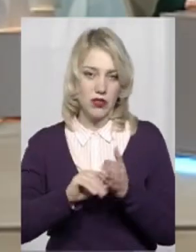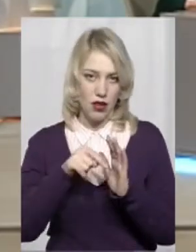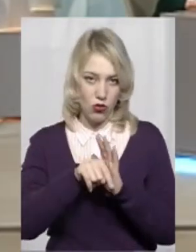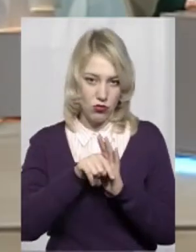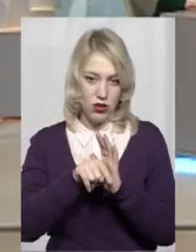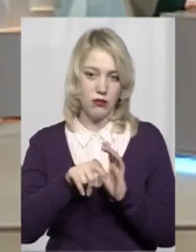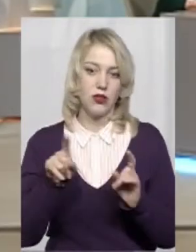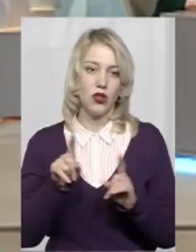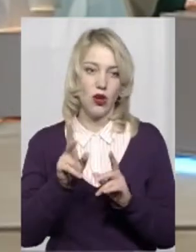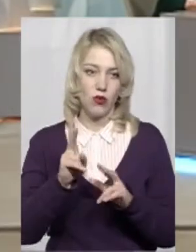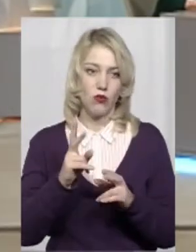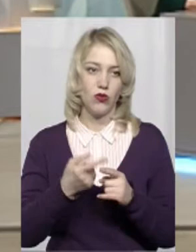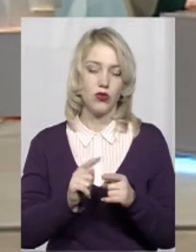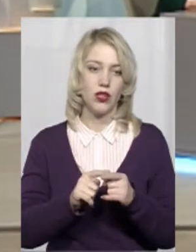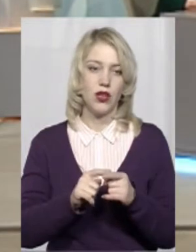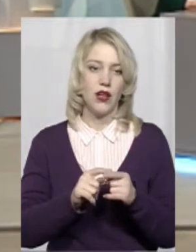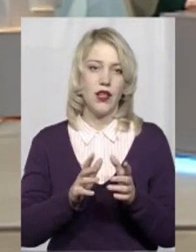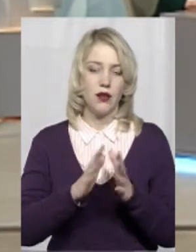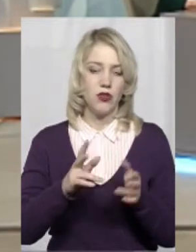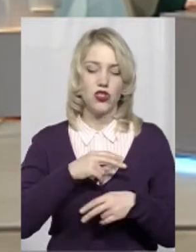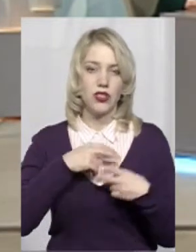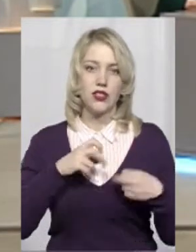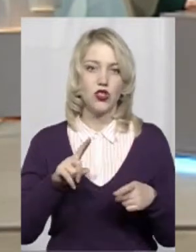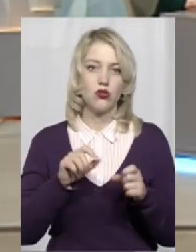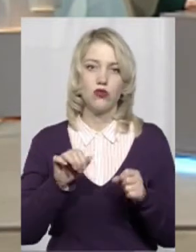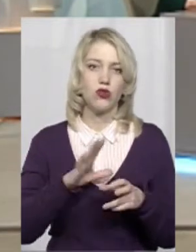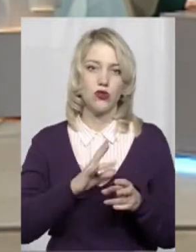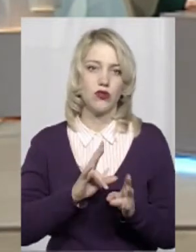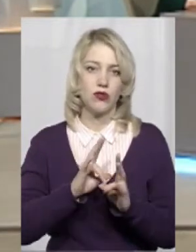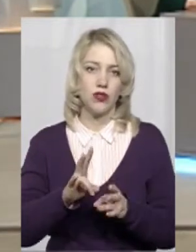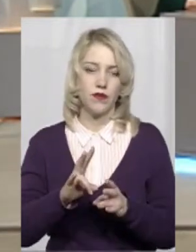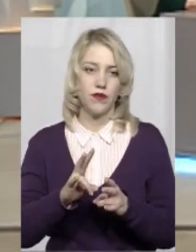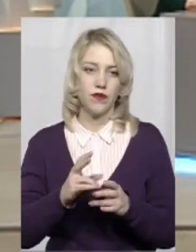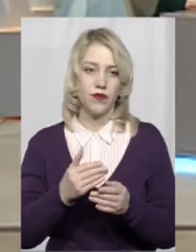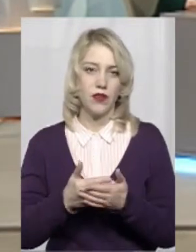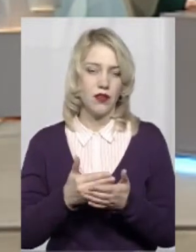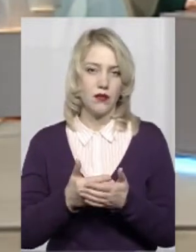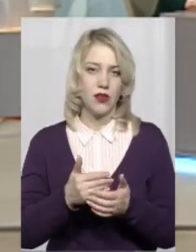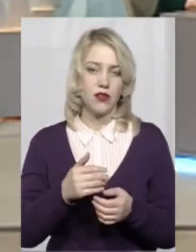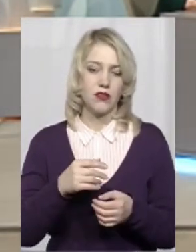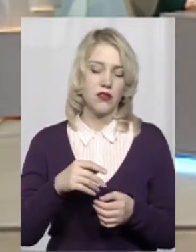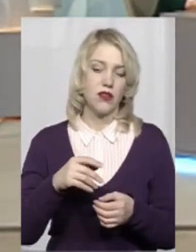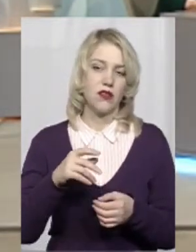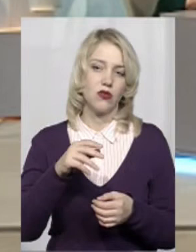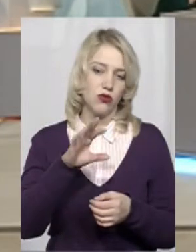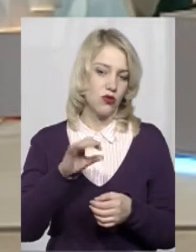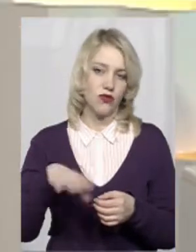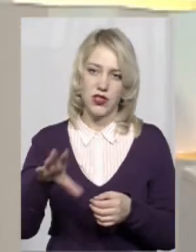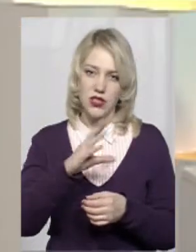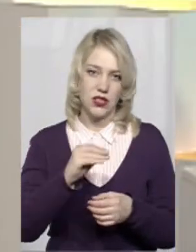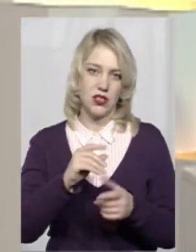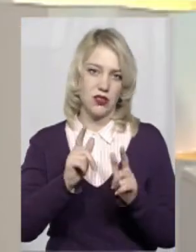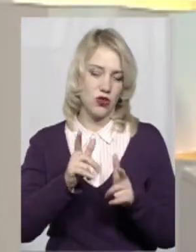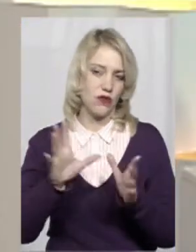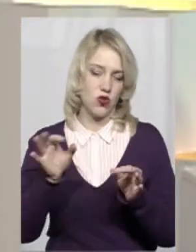тому це дійсно найбільший ризик, що ми можемо щось викивити на думку штабів, або сказали, що все гаразд. Чому